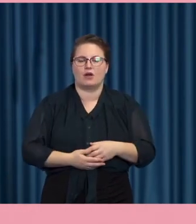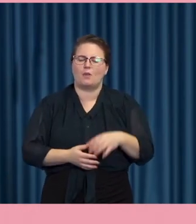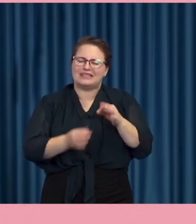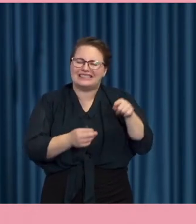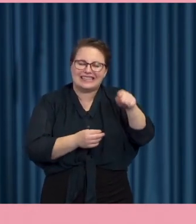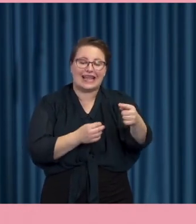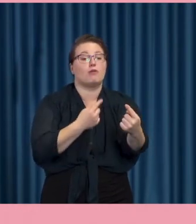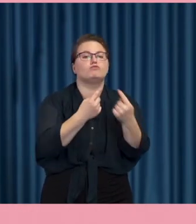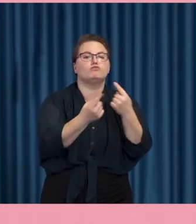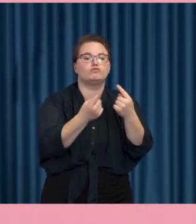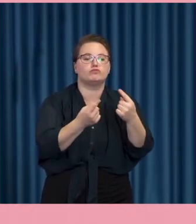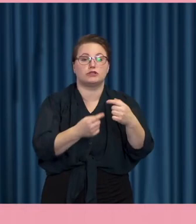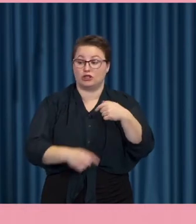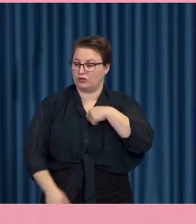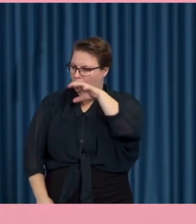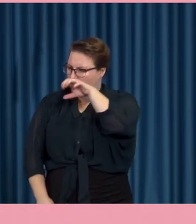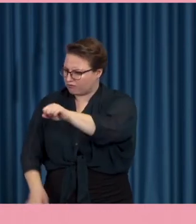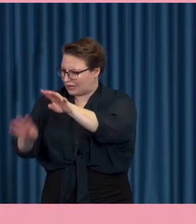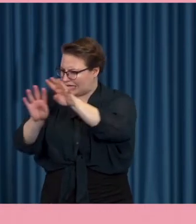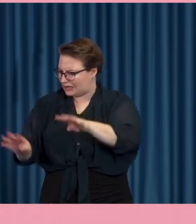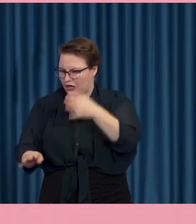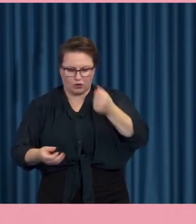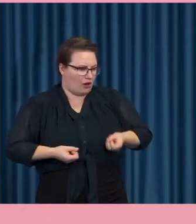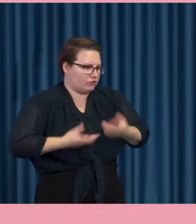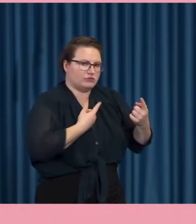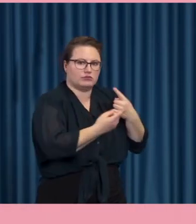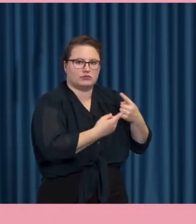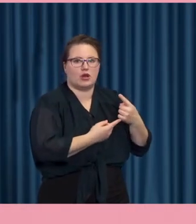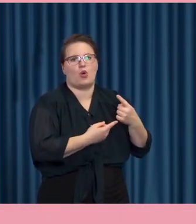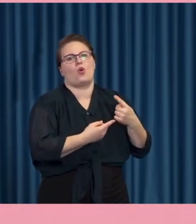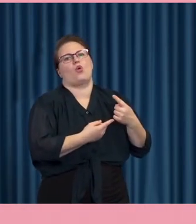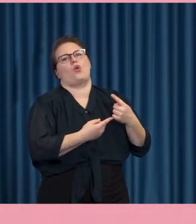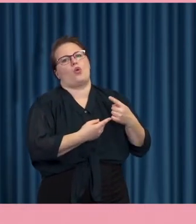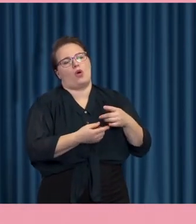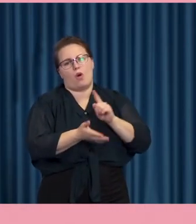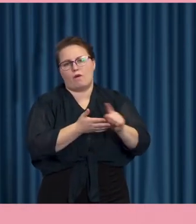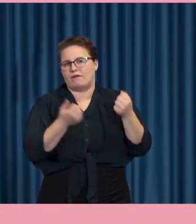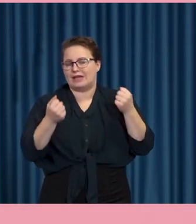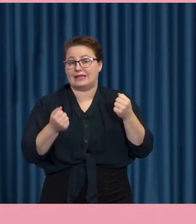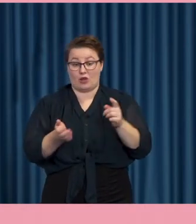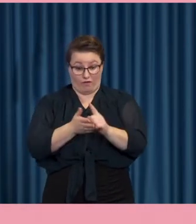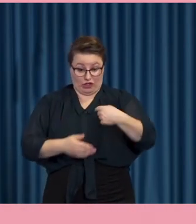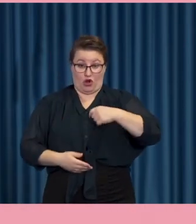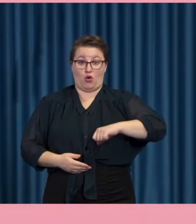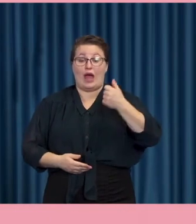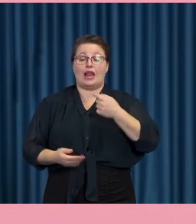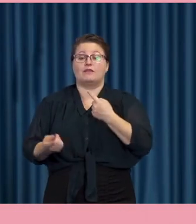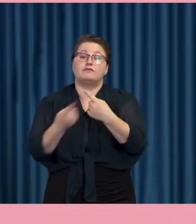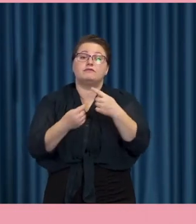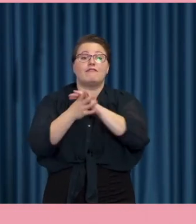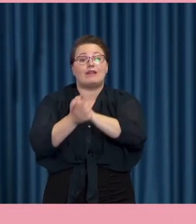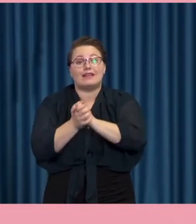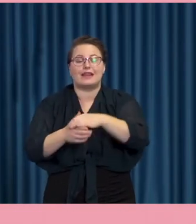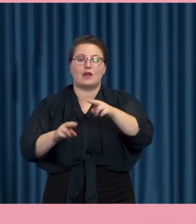samtalet om vad vi hittar på internet det är ju väldigt ofta som jag har det med vänner och bekanta. Vi